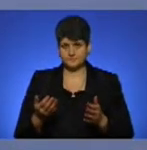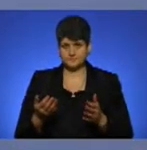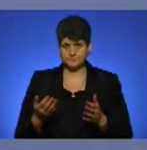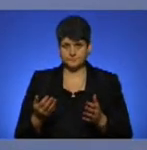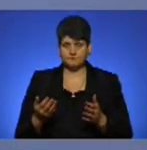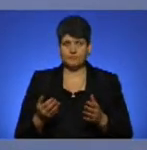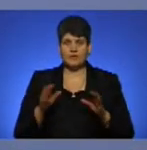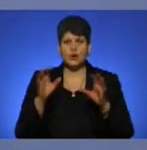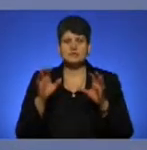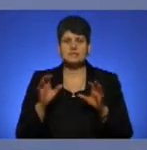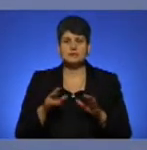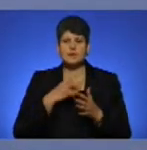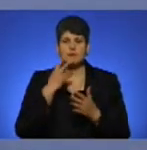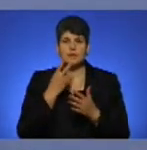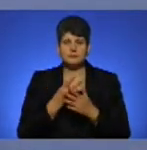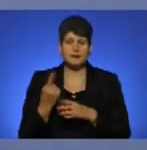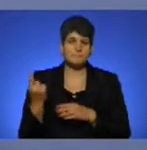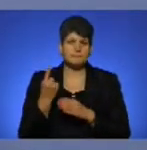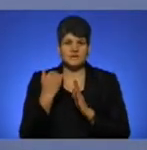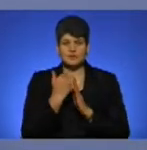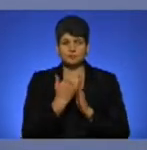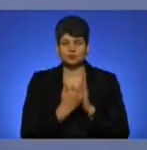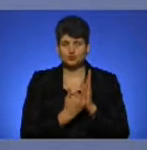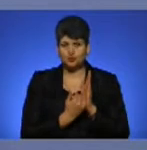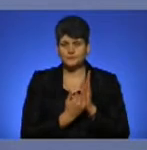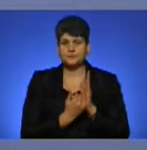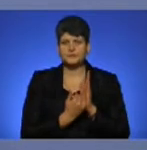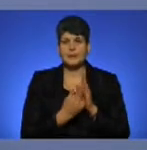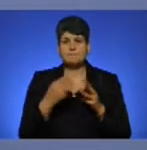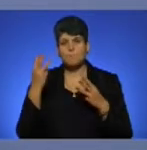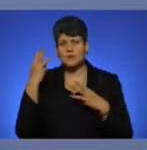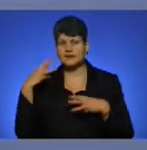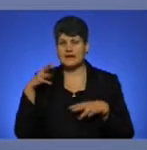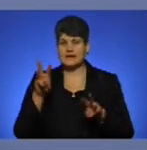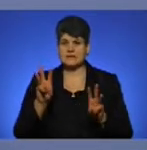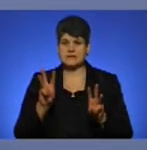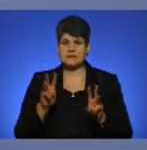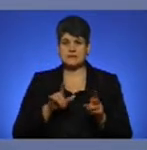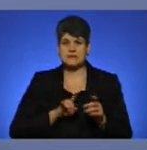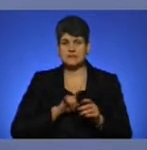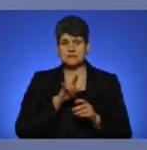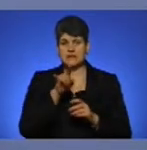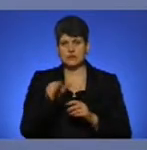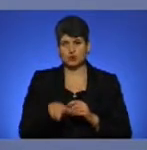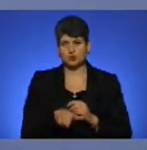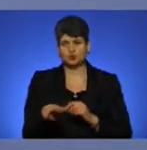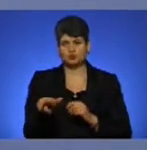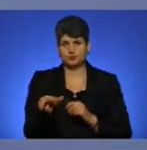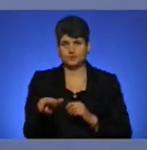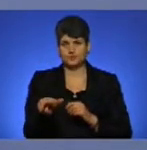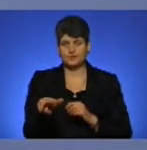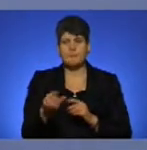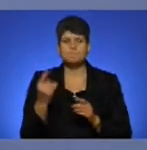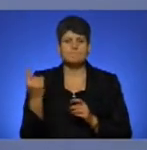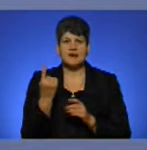Концепція передбачена першим пунктом – це модернізація злітно-посадкової смуги. Перший етап